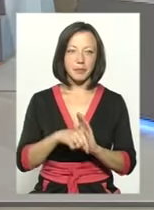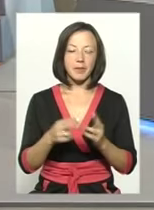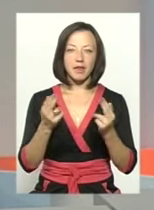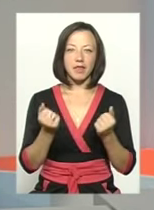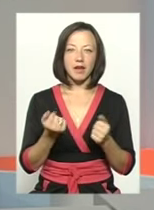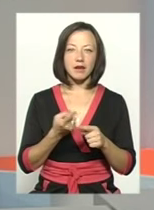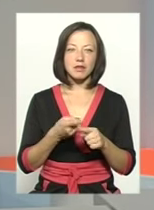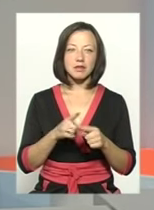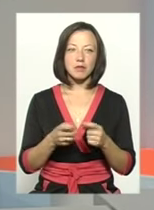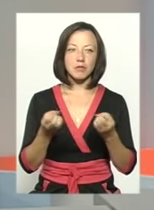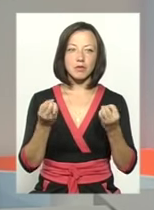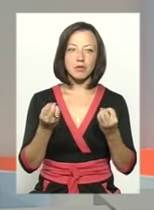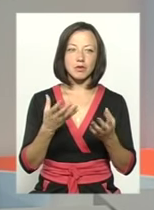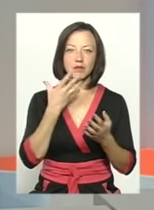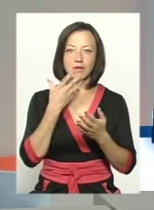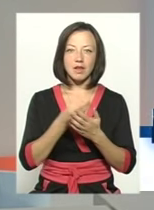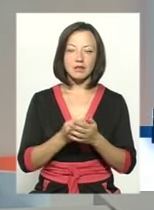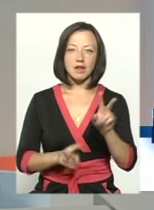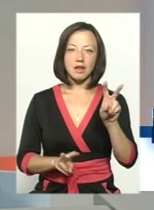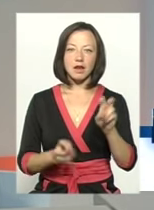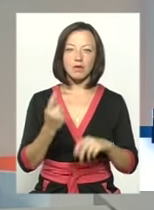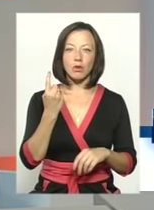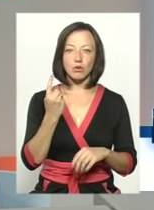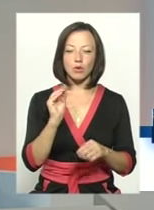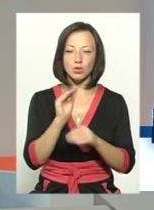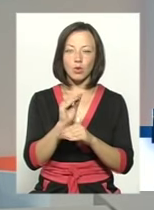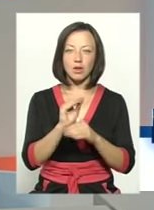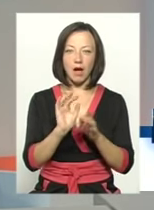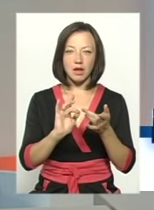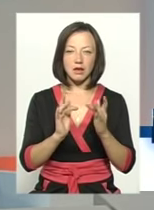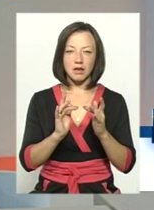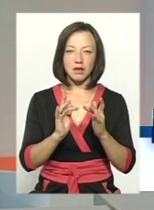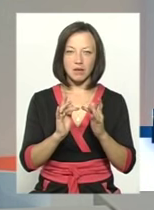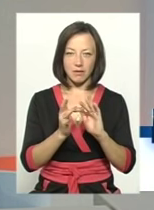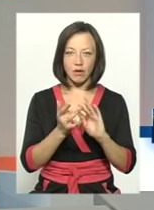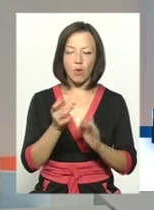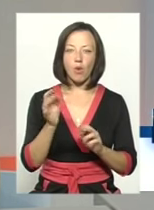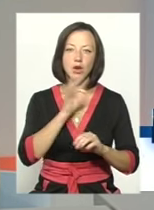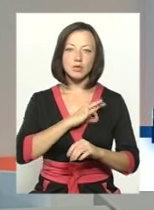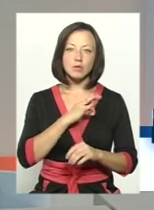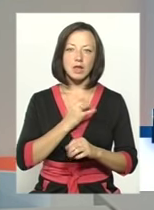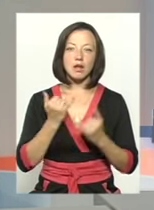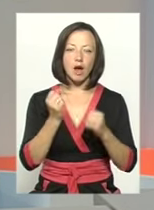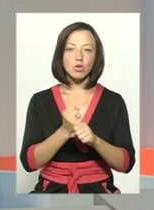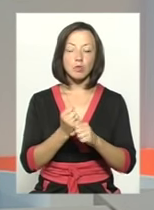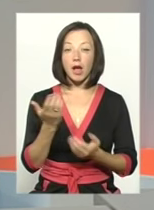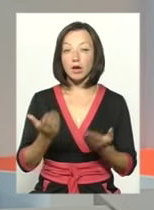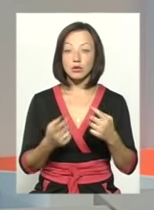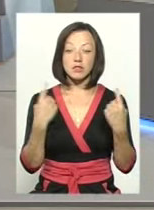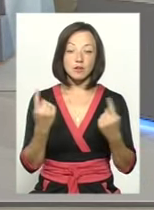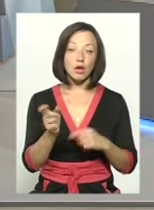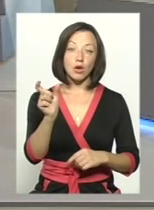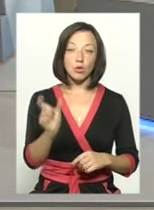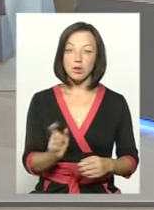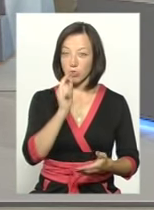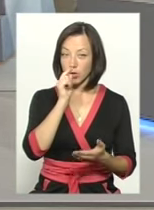це просто-напросто власна назва одного з додатків, яким ми користуємося для розробки. Взагалі кажучи, якщо звичайна людина